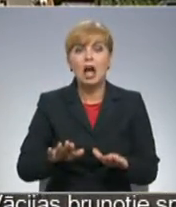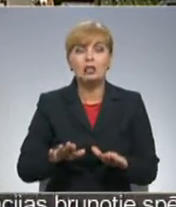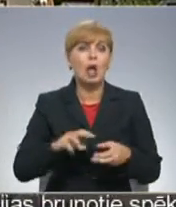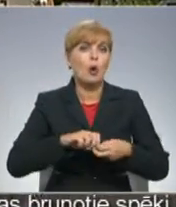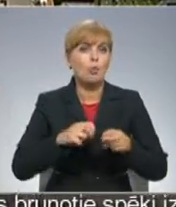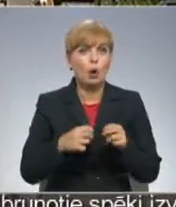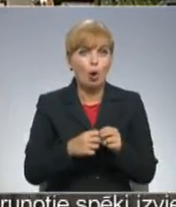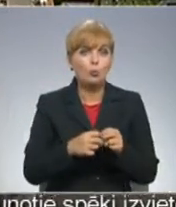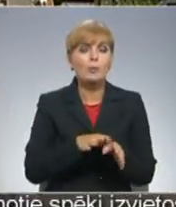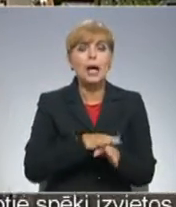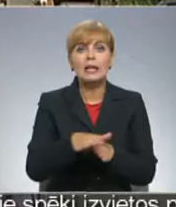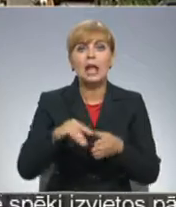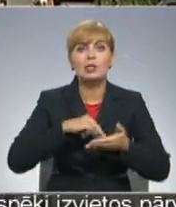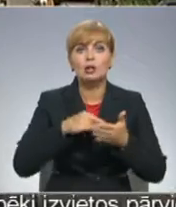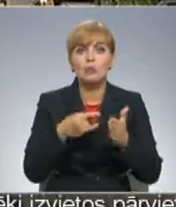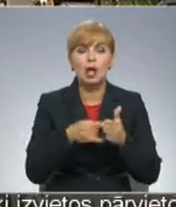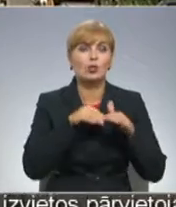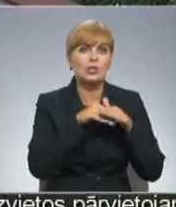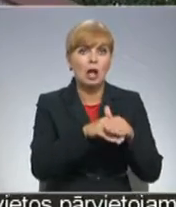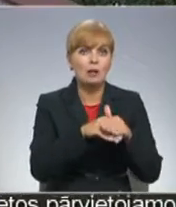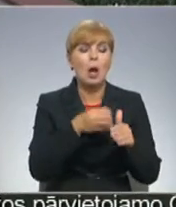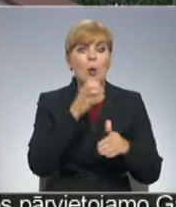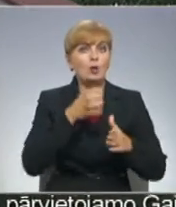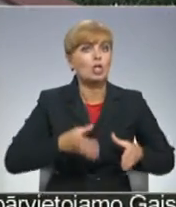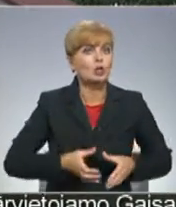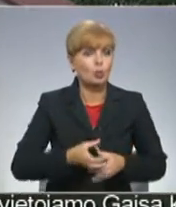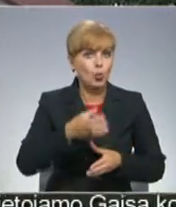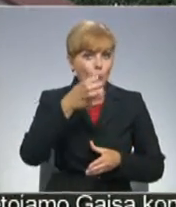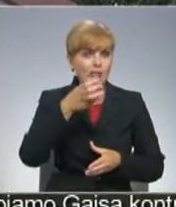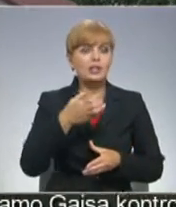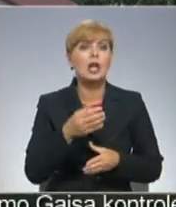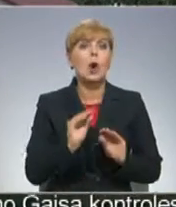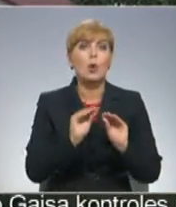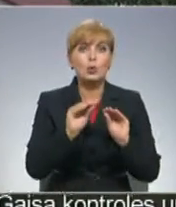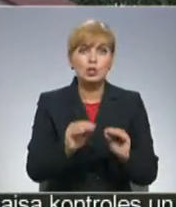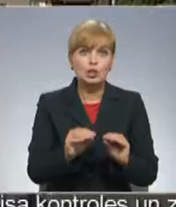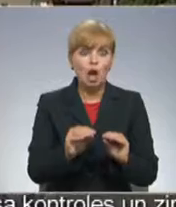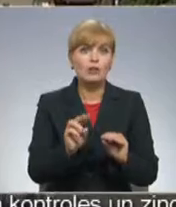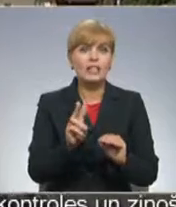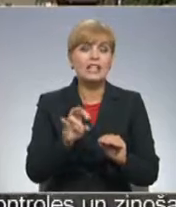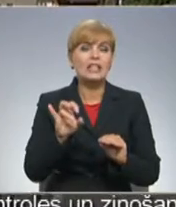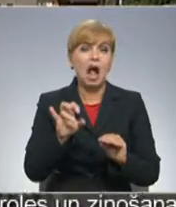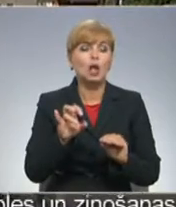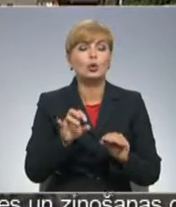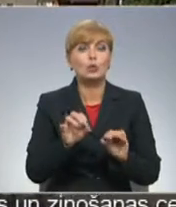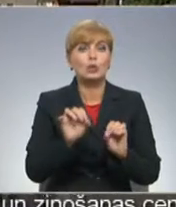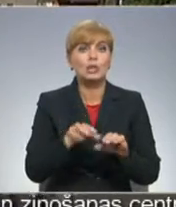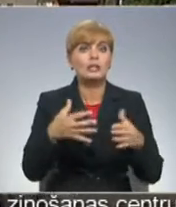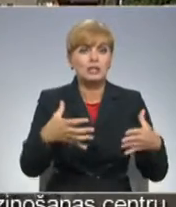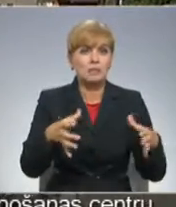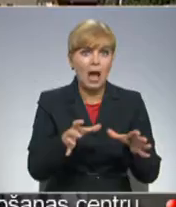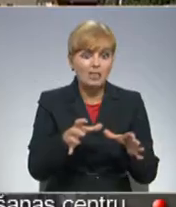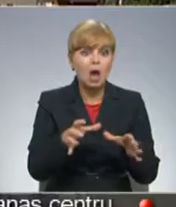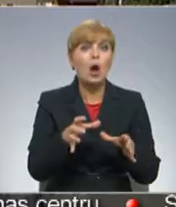kur ir realizēts šādi projekti un nav saglabāts ūdens tonis. Ja mēs arī gadījumā vienojumā uzstādām šādi hidrantu, tas nevar būt kā tiešais